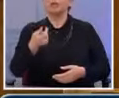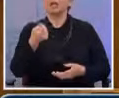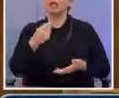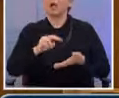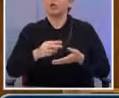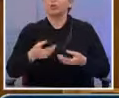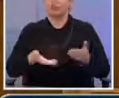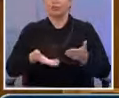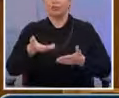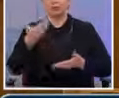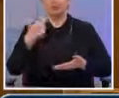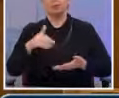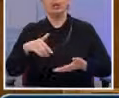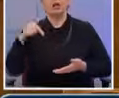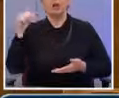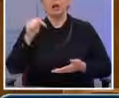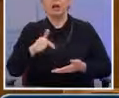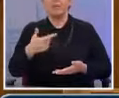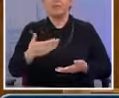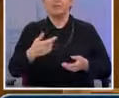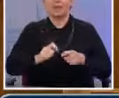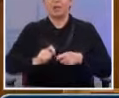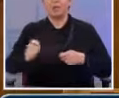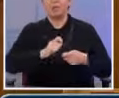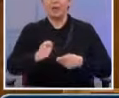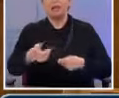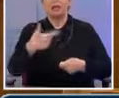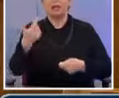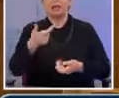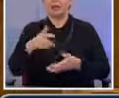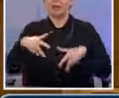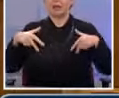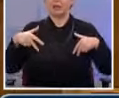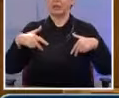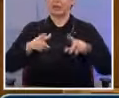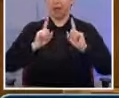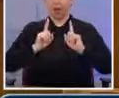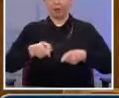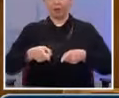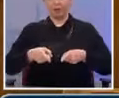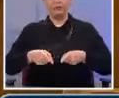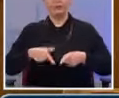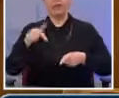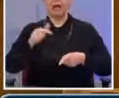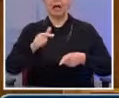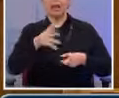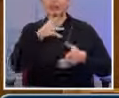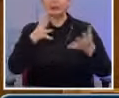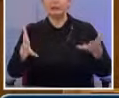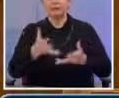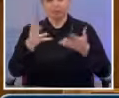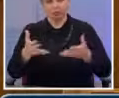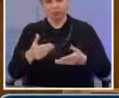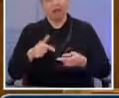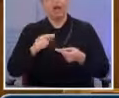της συνολικής ζήτησης, τα οποία αποφασίζονται κεντρικά από την κυβέρνηση, χωρίς κοστολόγηση και χωρίς